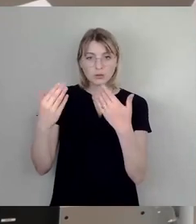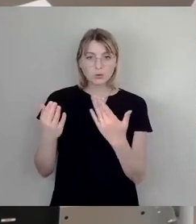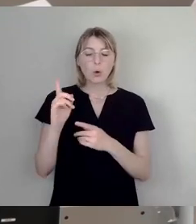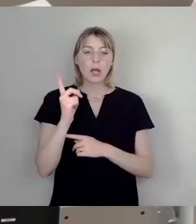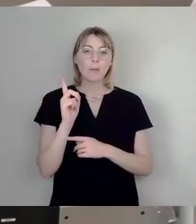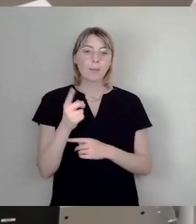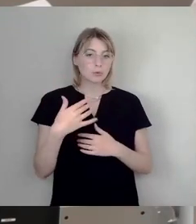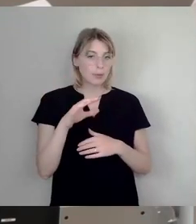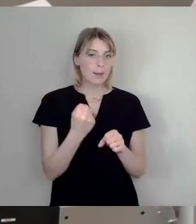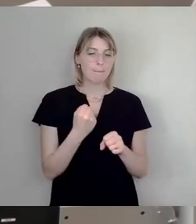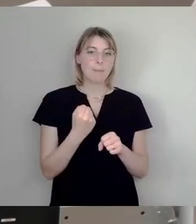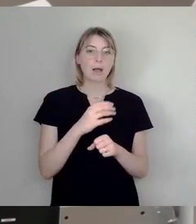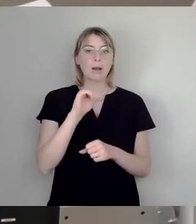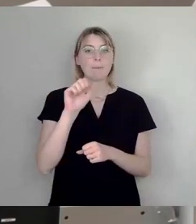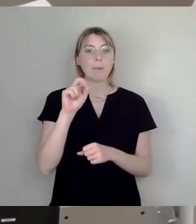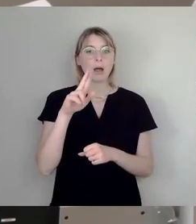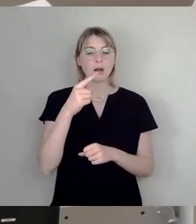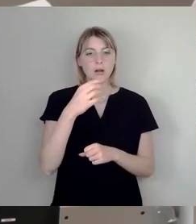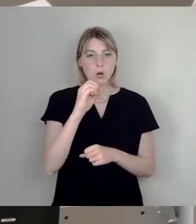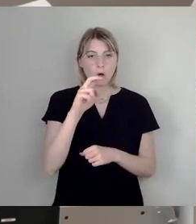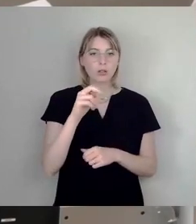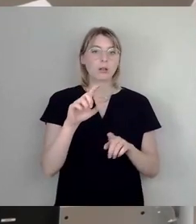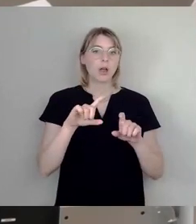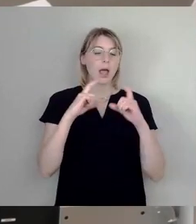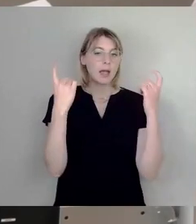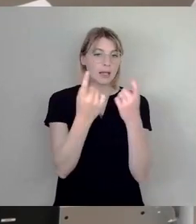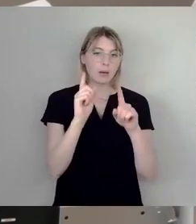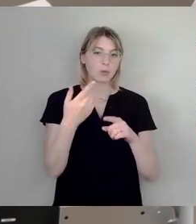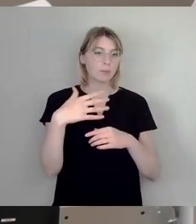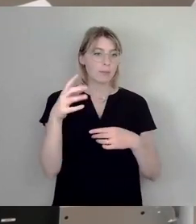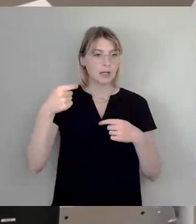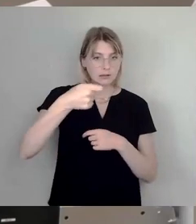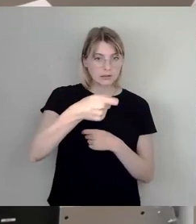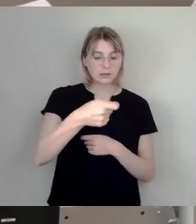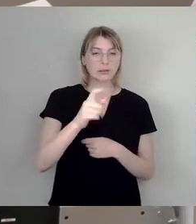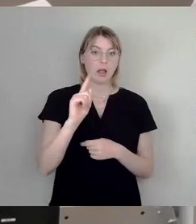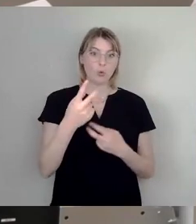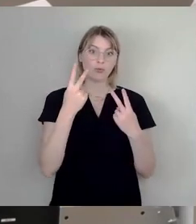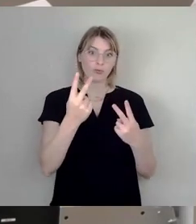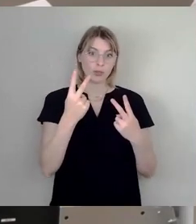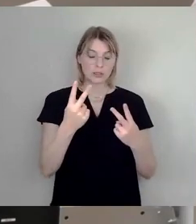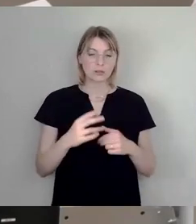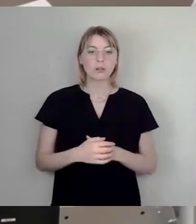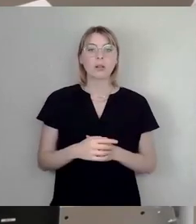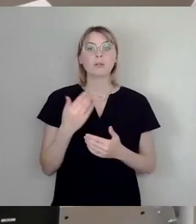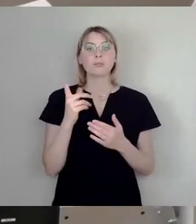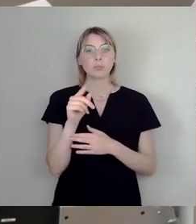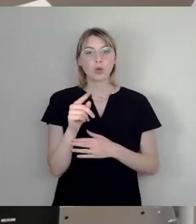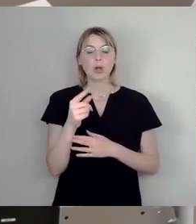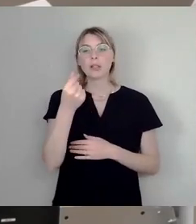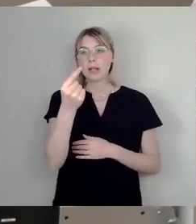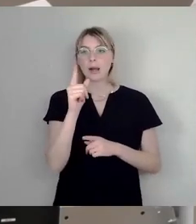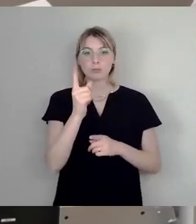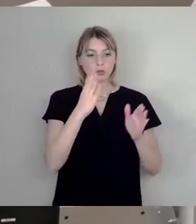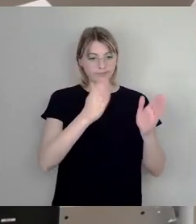Margon-Arena investieren. Wir halten auch das für dringend erforderlich. Also die Gelder müssen kurzum sortiert werden